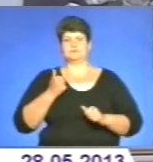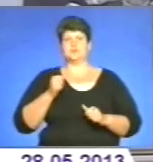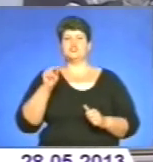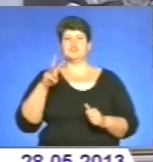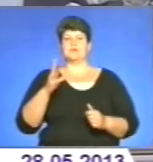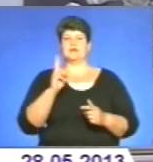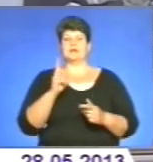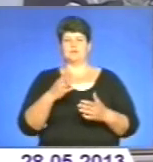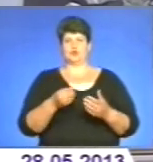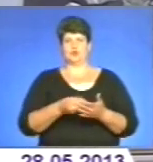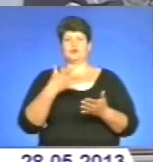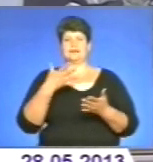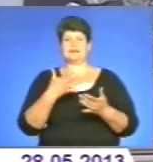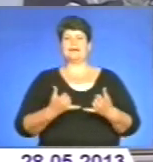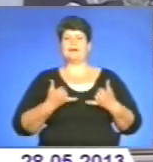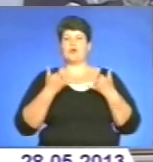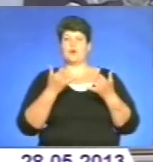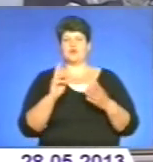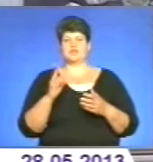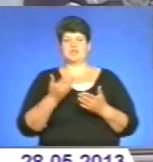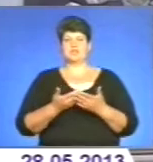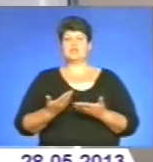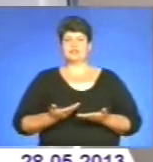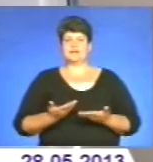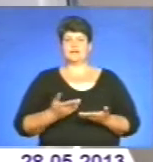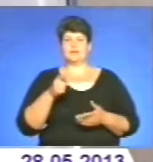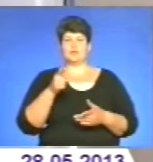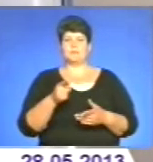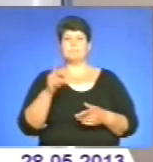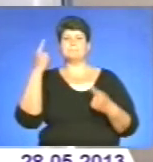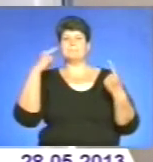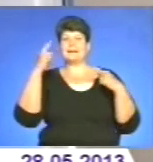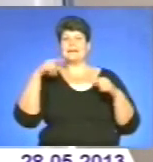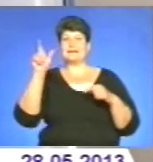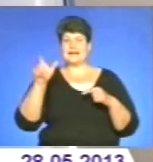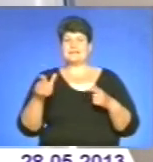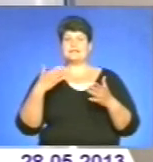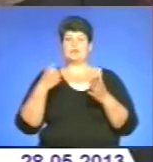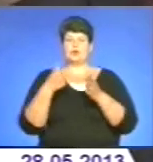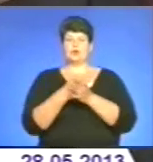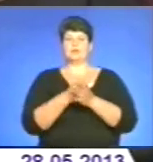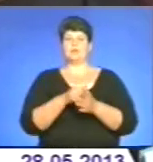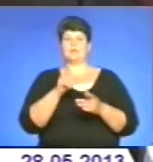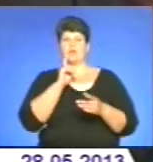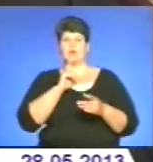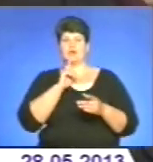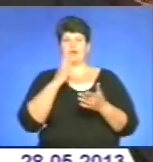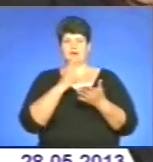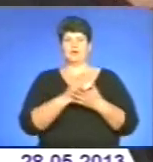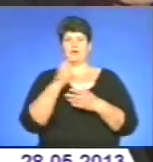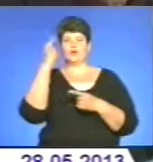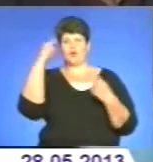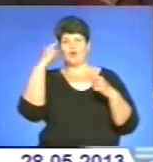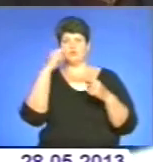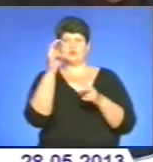ким дорожити, є заради чого жити. Його життєве кредо – метець дотає мецем, допоки тривають його творчі пошуки.